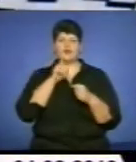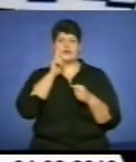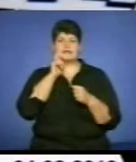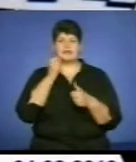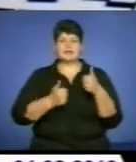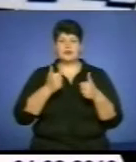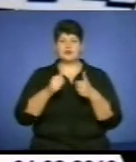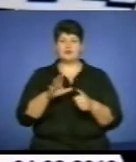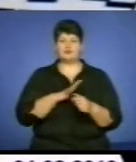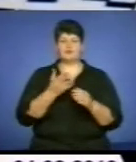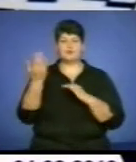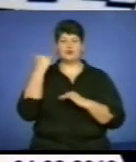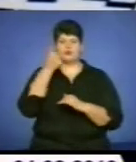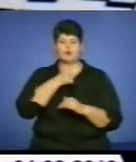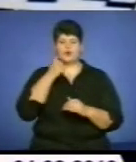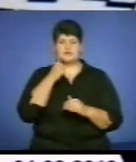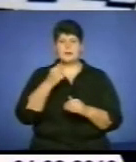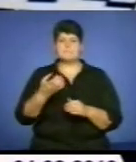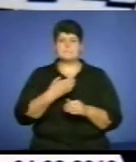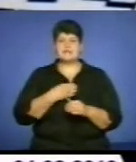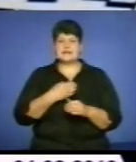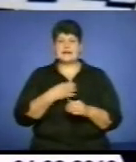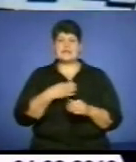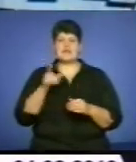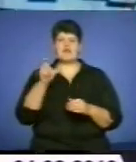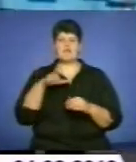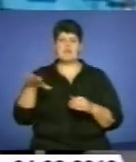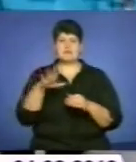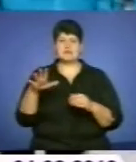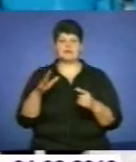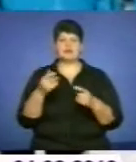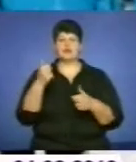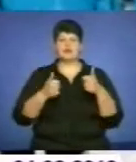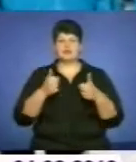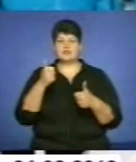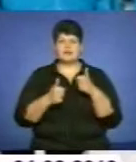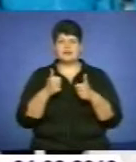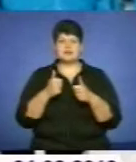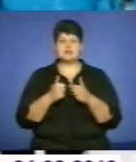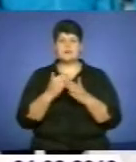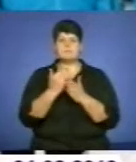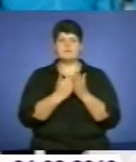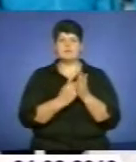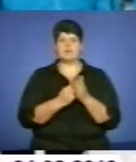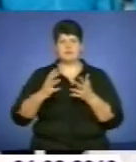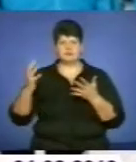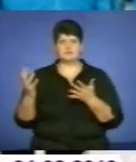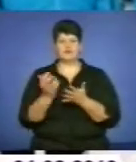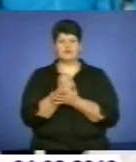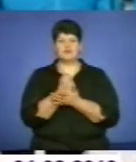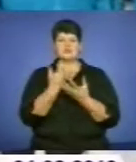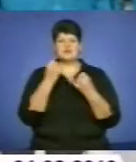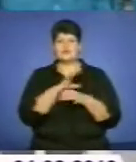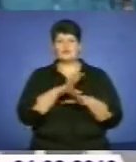дебютували минулоріч. Призерка європейських турнірів. Донька двох відомих спортсменів-тренерів запрограмована на успіх. Що не було їй